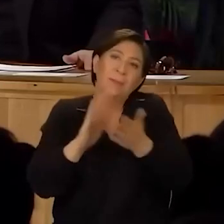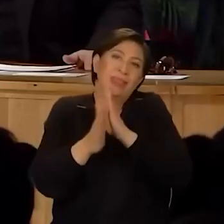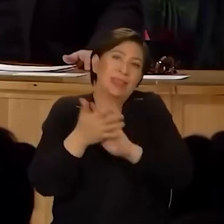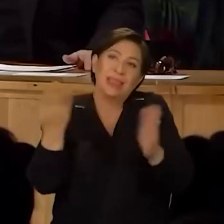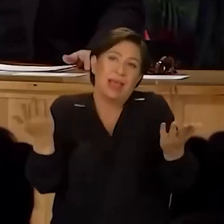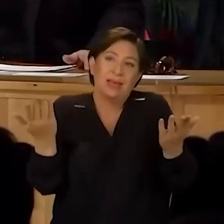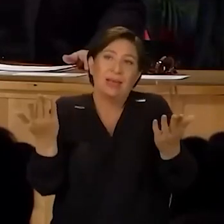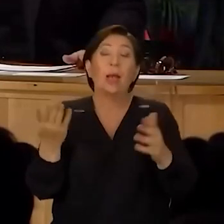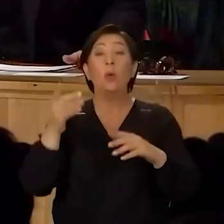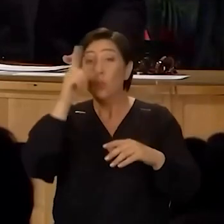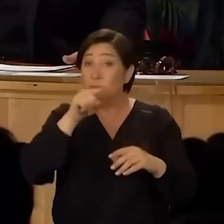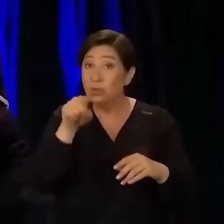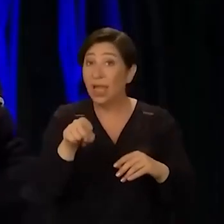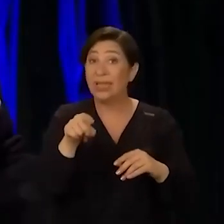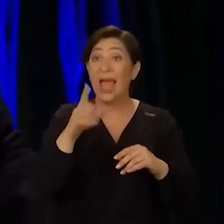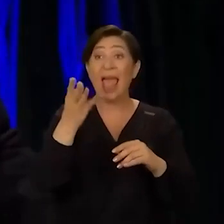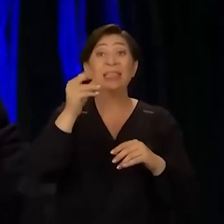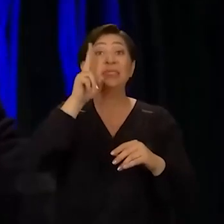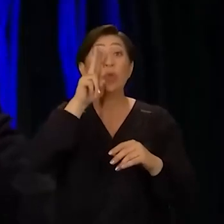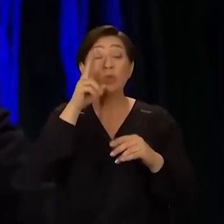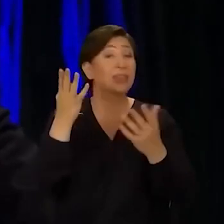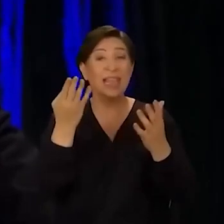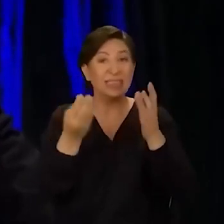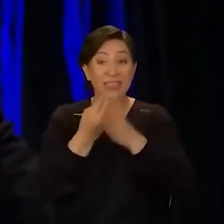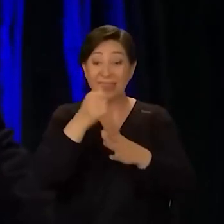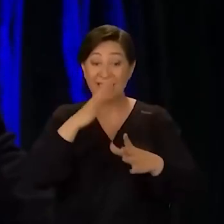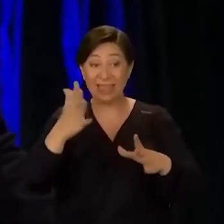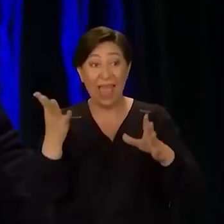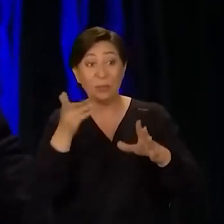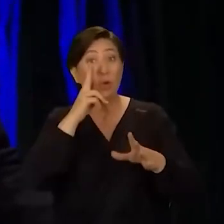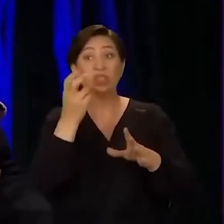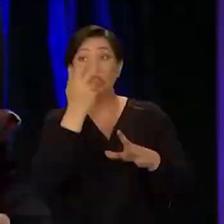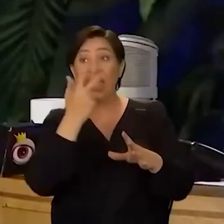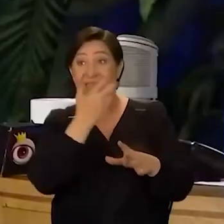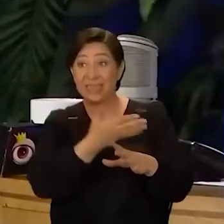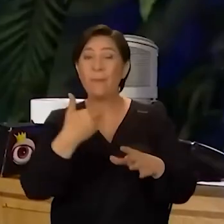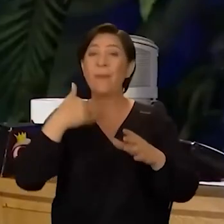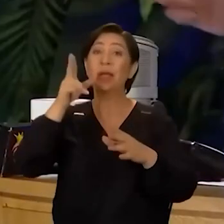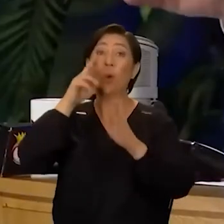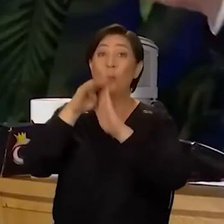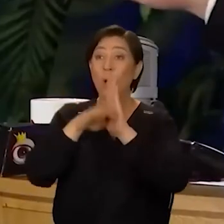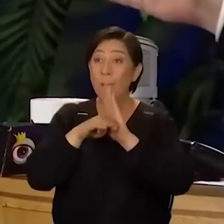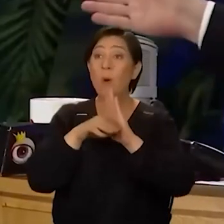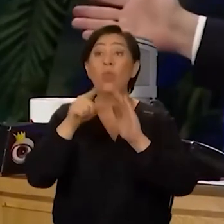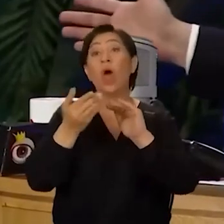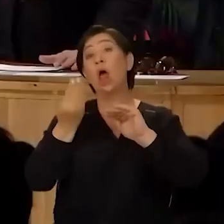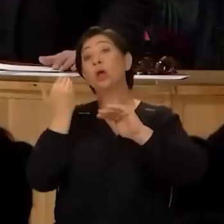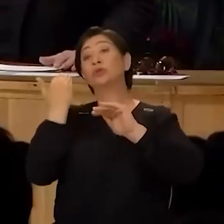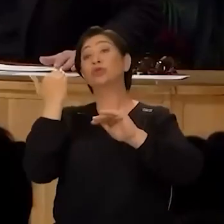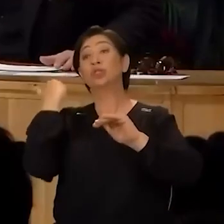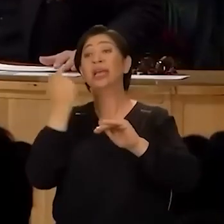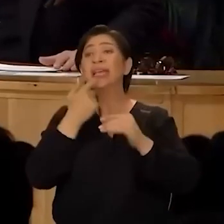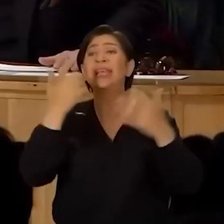biter. Yani dolayısıyla en son ürünü, yani Deniz'in en son şarkısı, benim en son programım, ondan önce